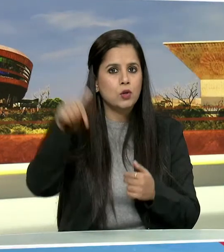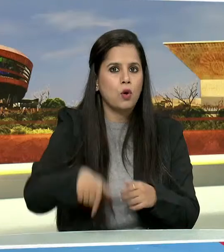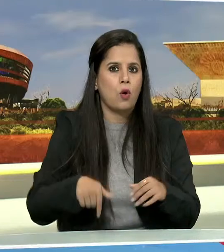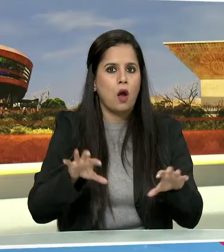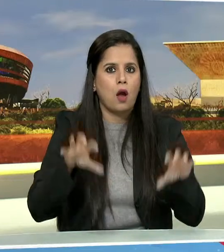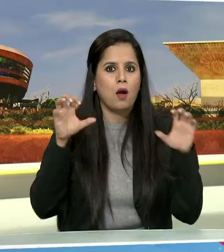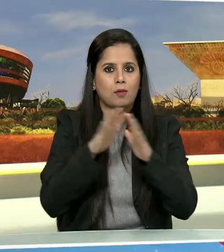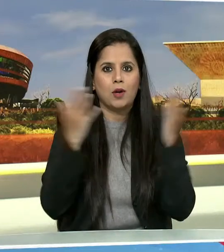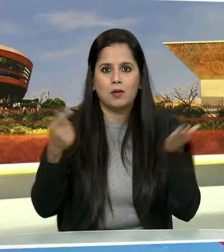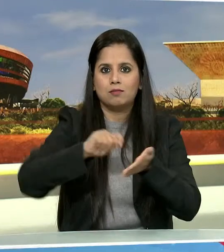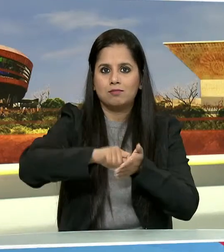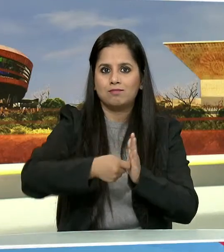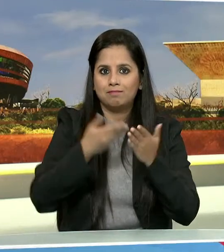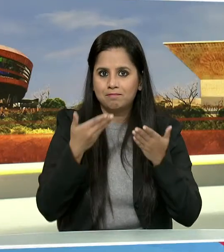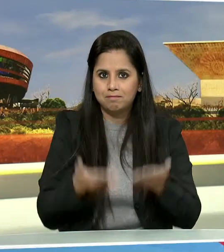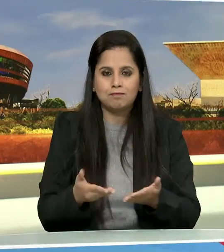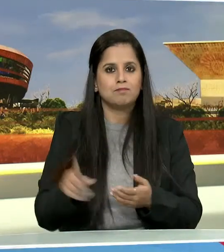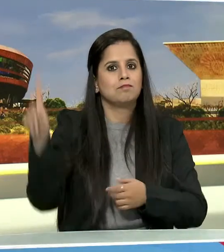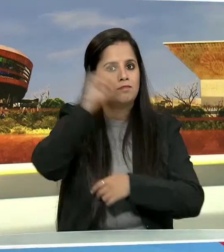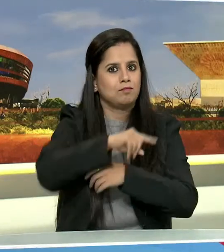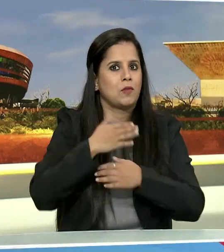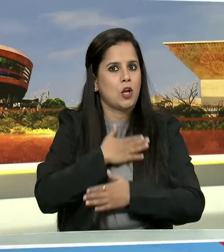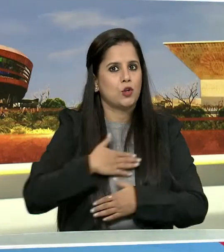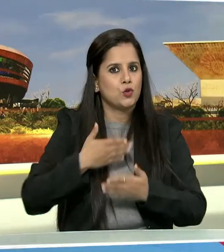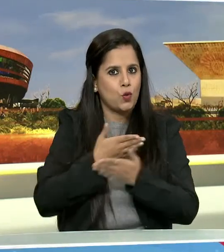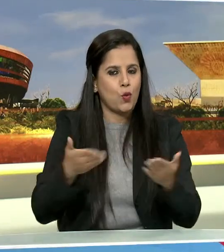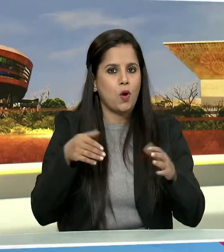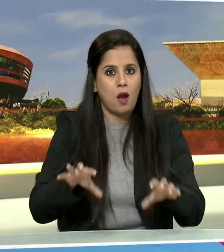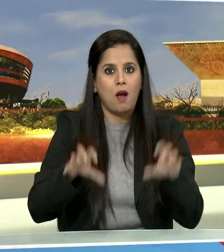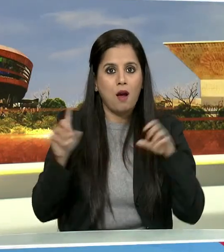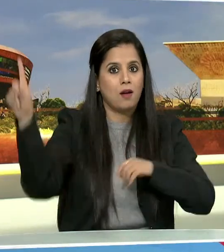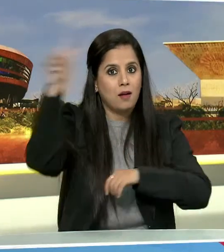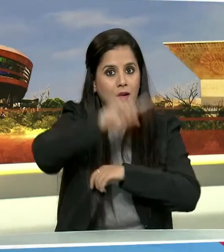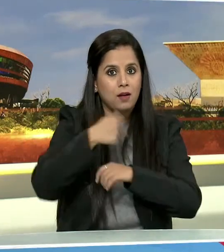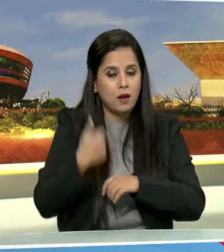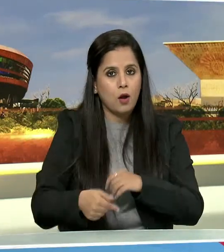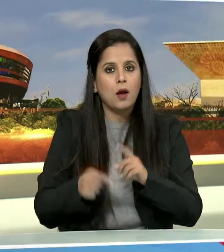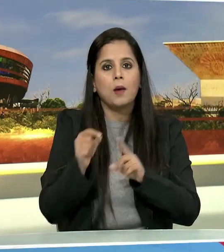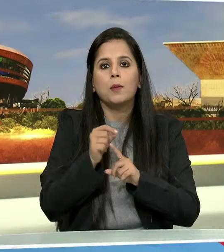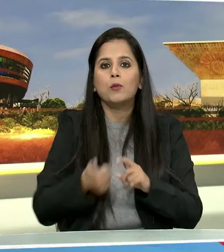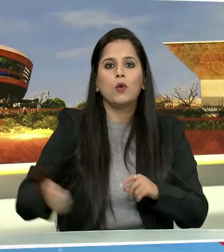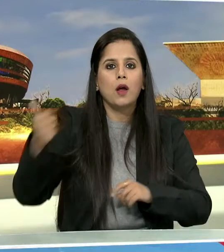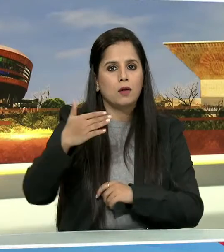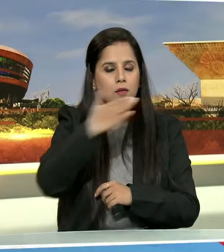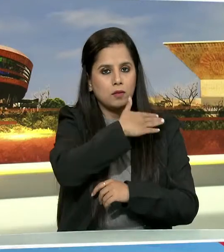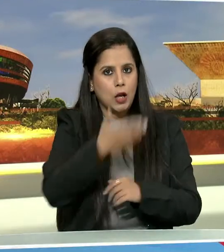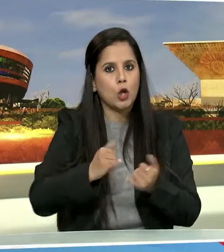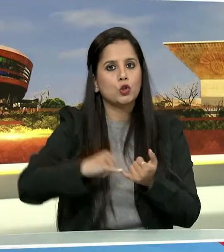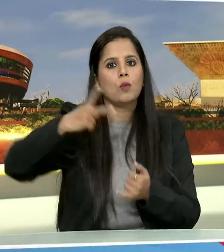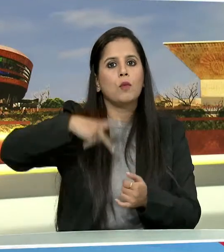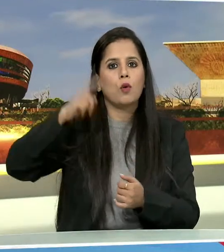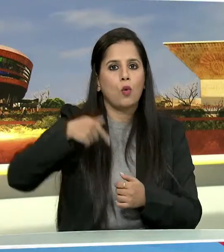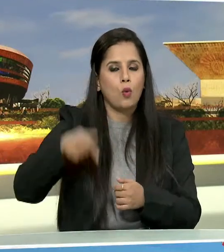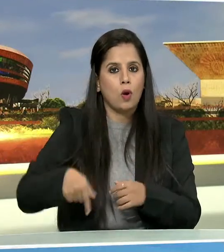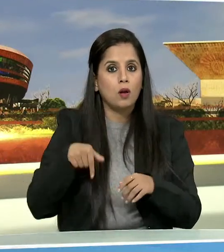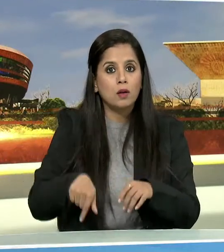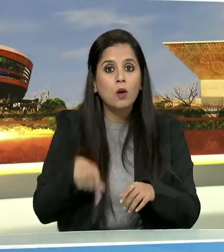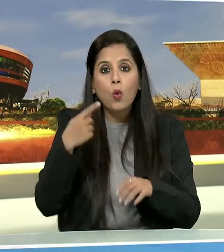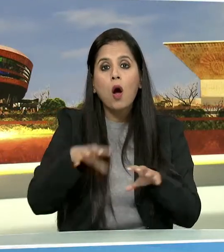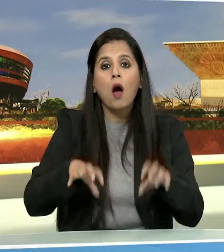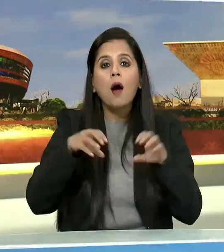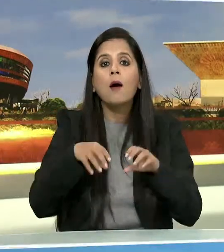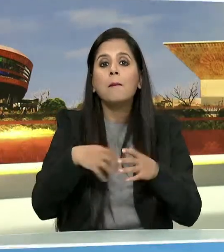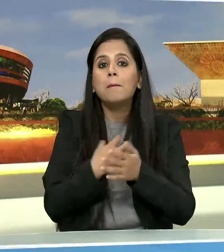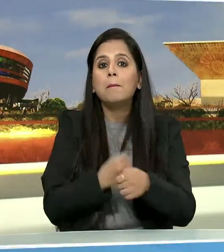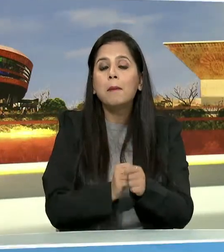समिधान दिवस मनाया जा रहा है समिधान दिवस के मौके पर राशपती द्रौपती मुर्मो ने सुप्रिम कोट में समिधान निर्माता